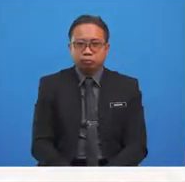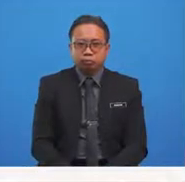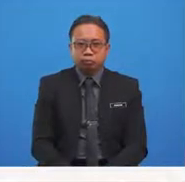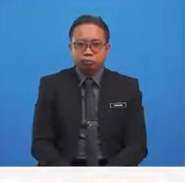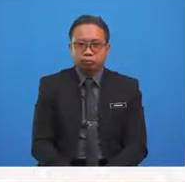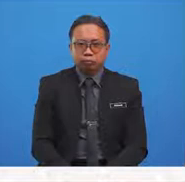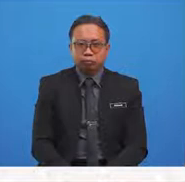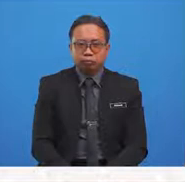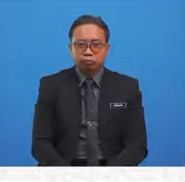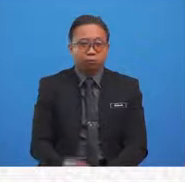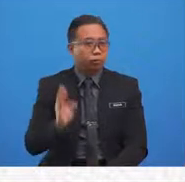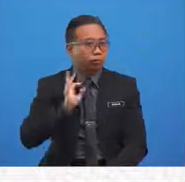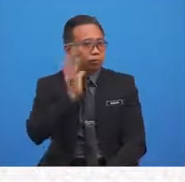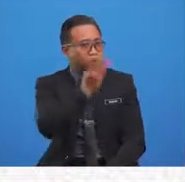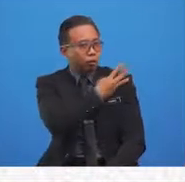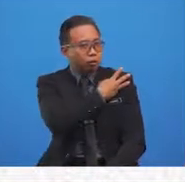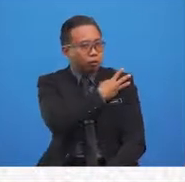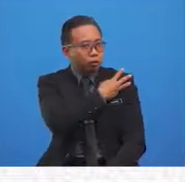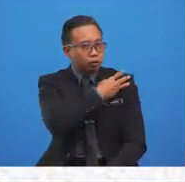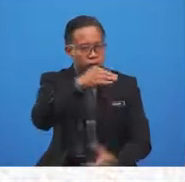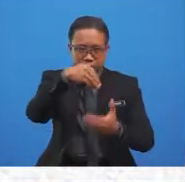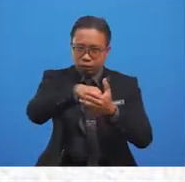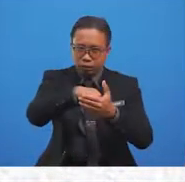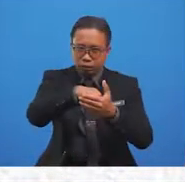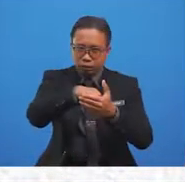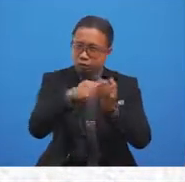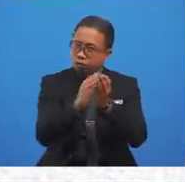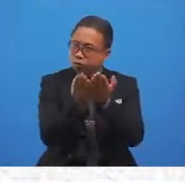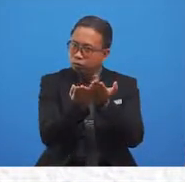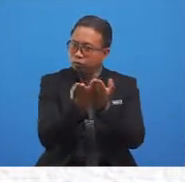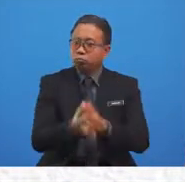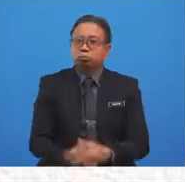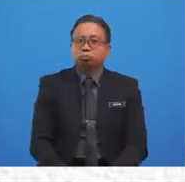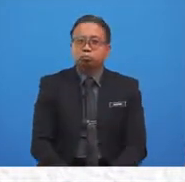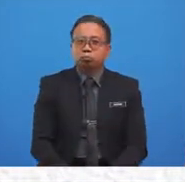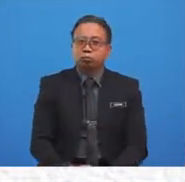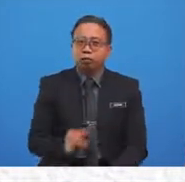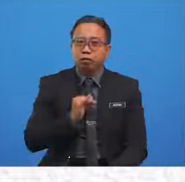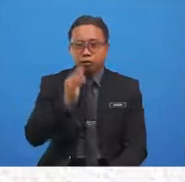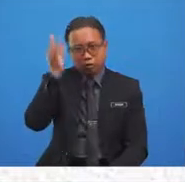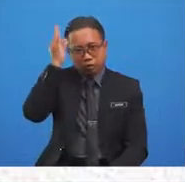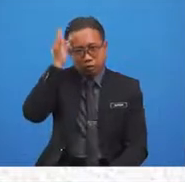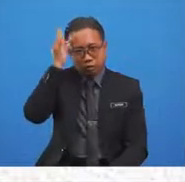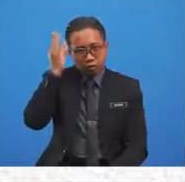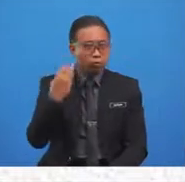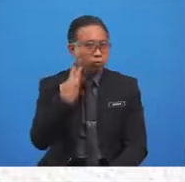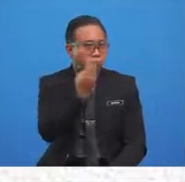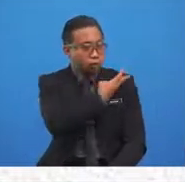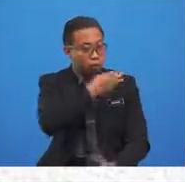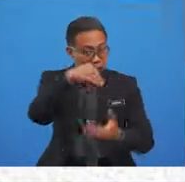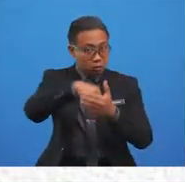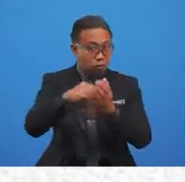Are we inside a book? I think we are, Yolo.